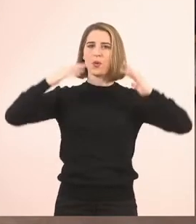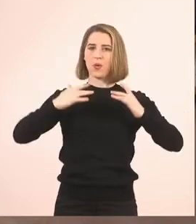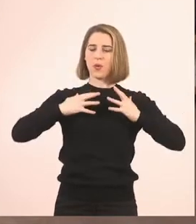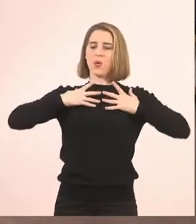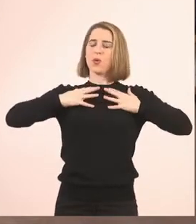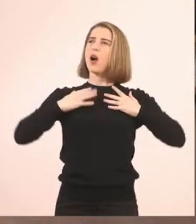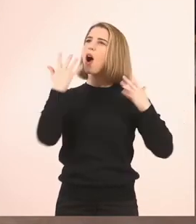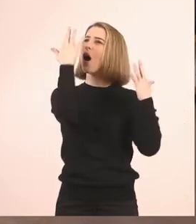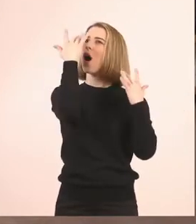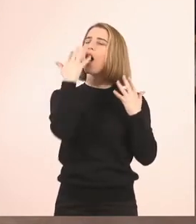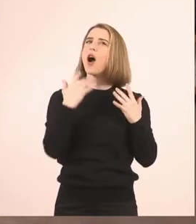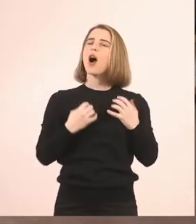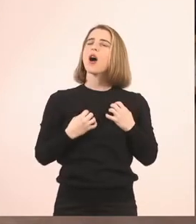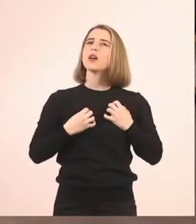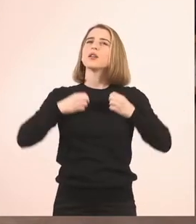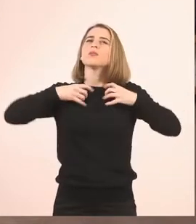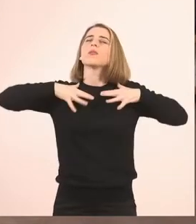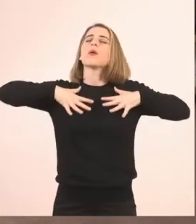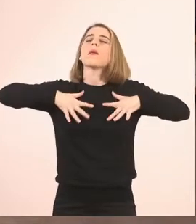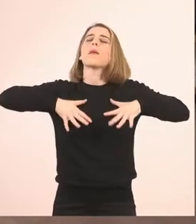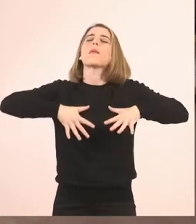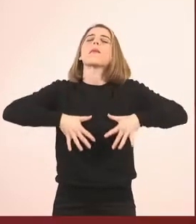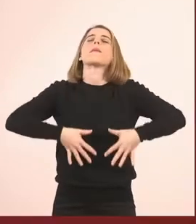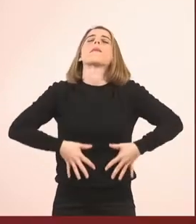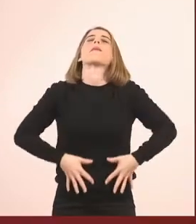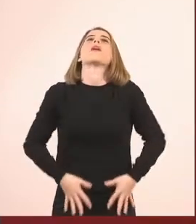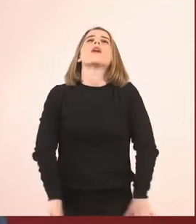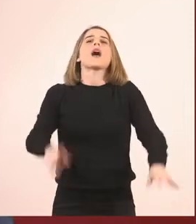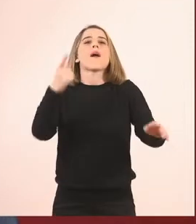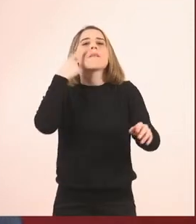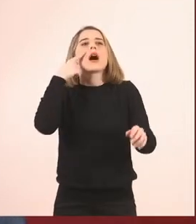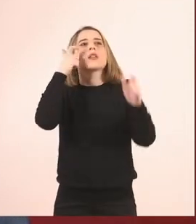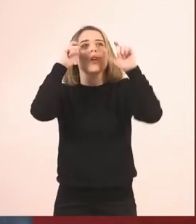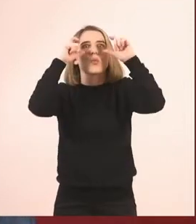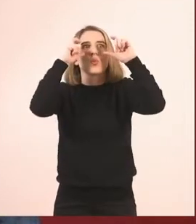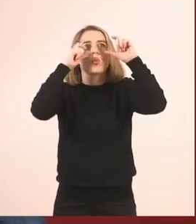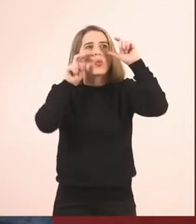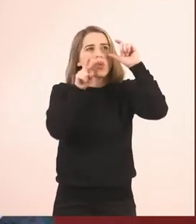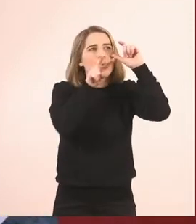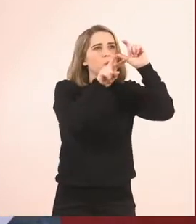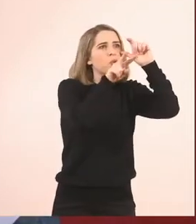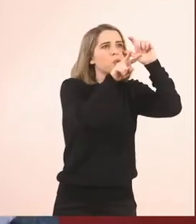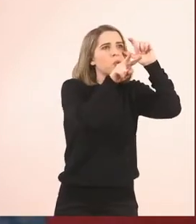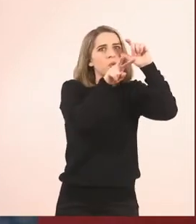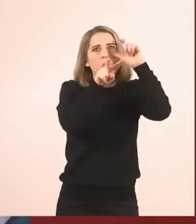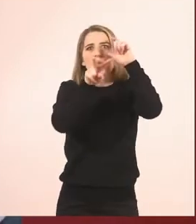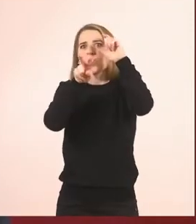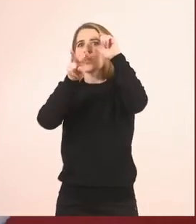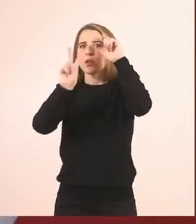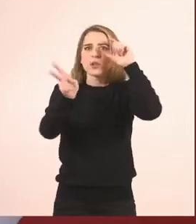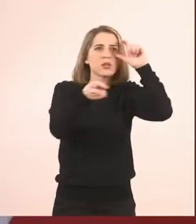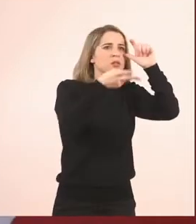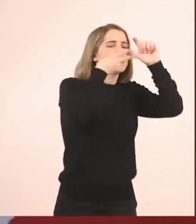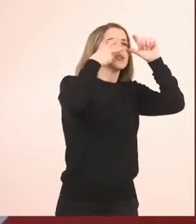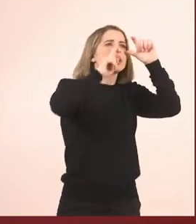είπαμε σταθερό το μάτι, γουρλωμένο σε ένα μέρος, ώστε σιγά σιγά να φέρουμε αυτό το δάκρυ. Εγώ παίρνω και αναπνοές